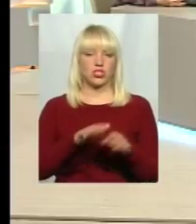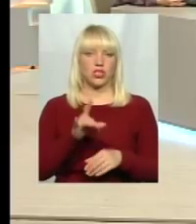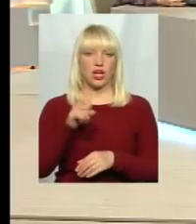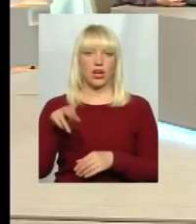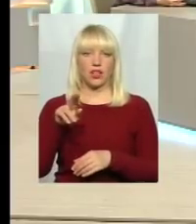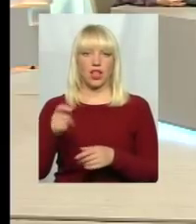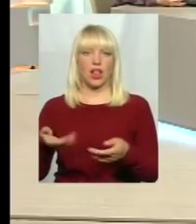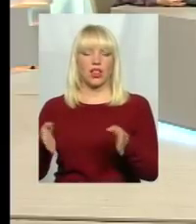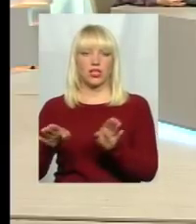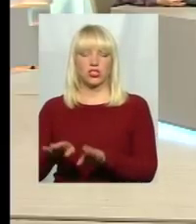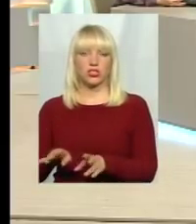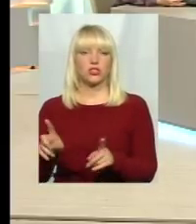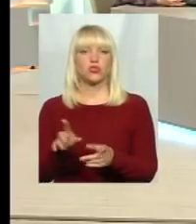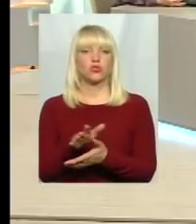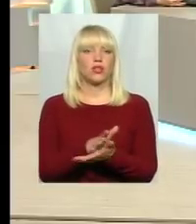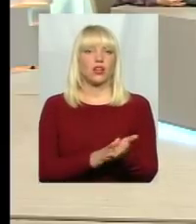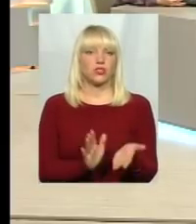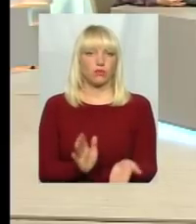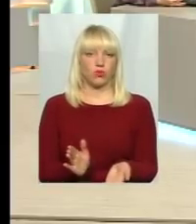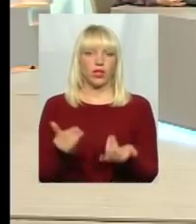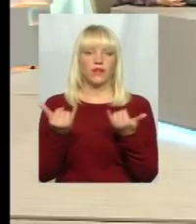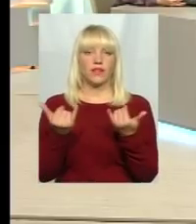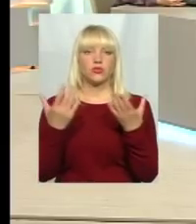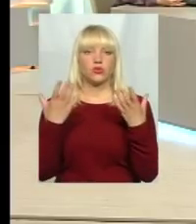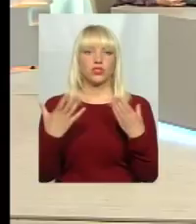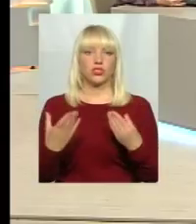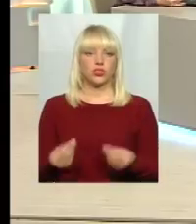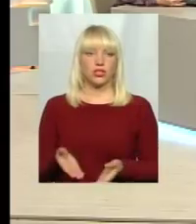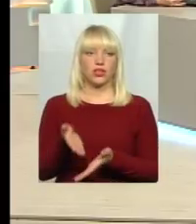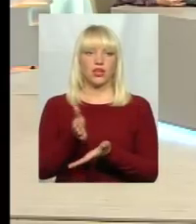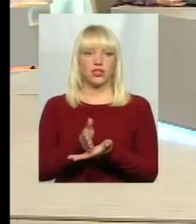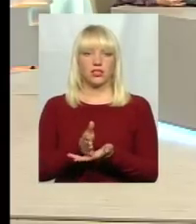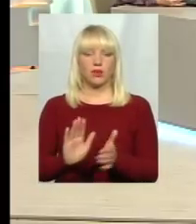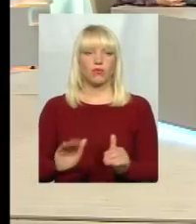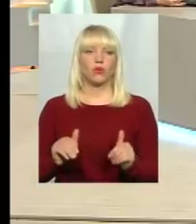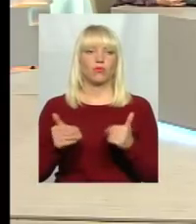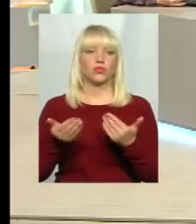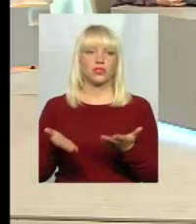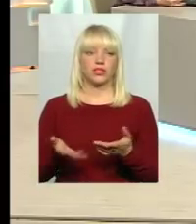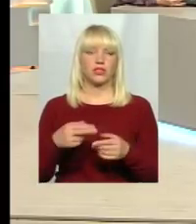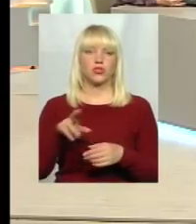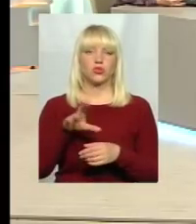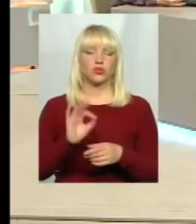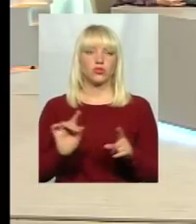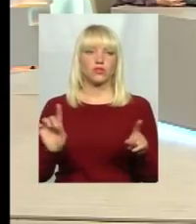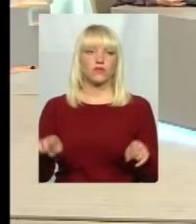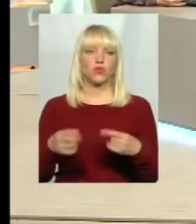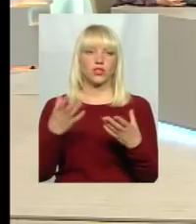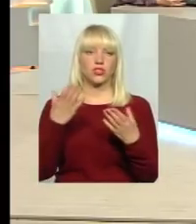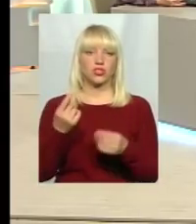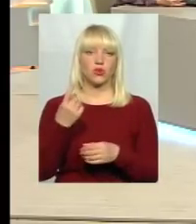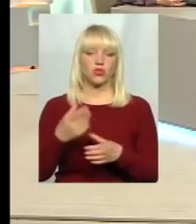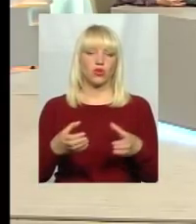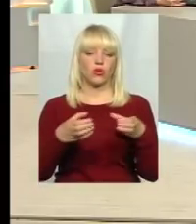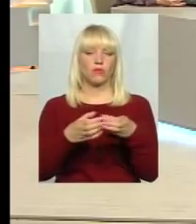що далі буде. Тому на сьогоднішній день є пропозиція щодо створення ще одної громади